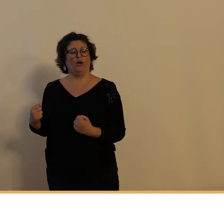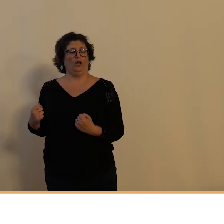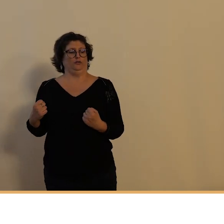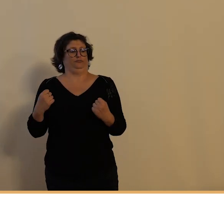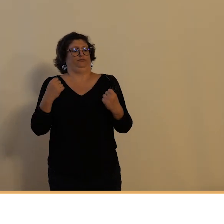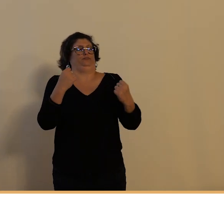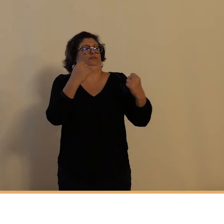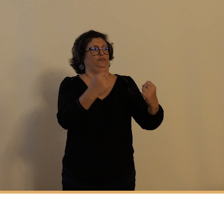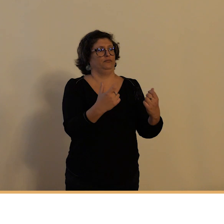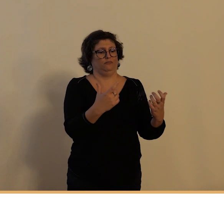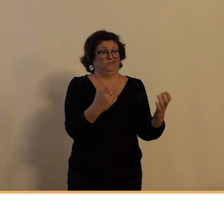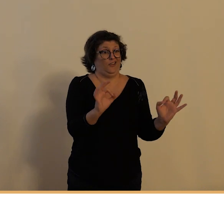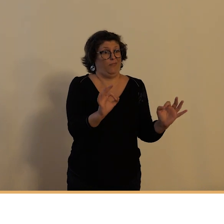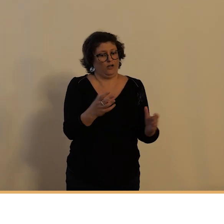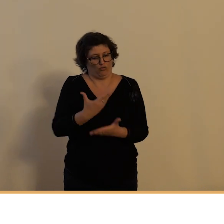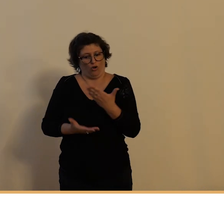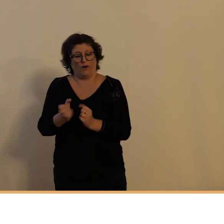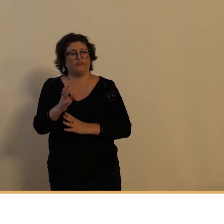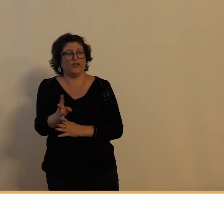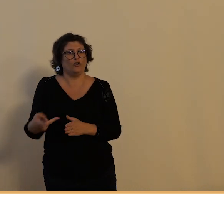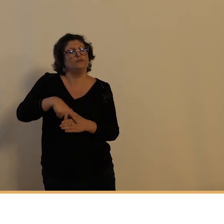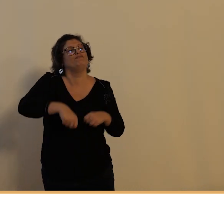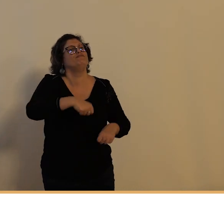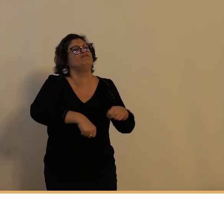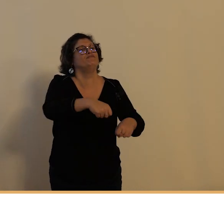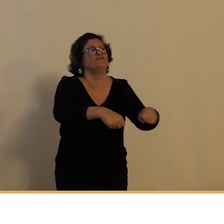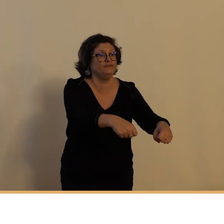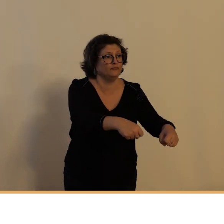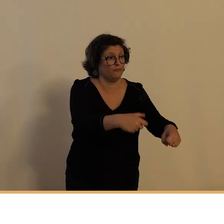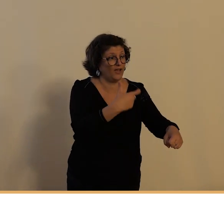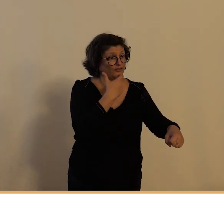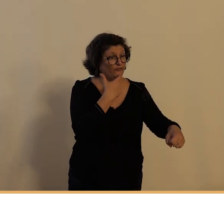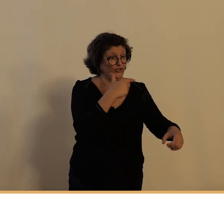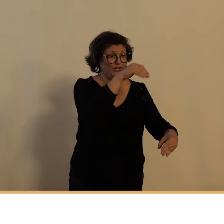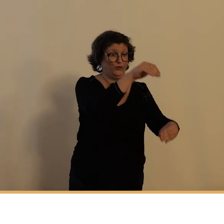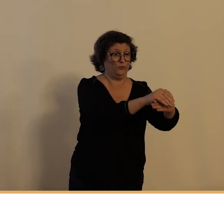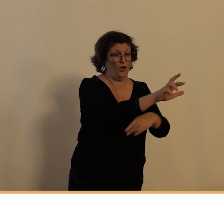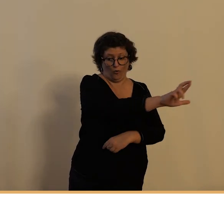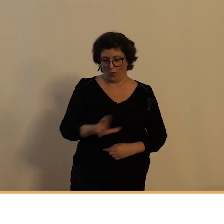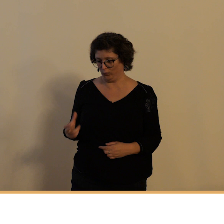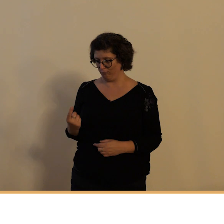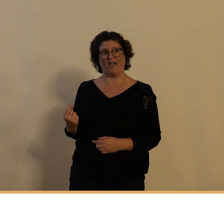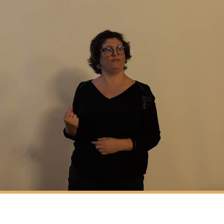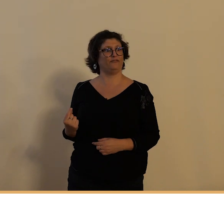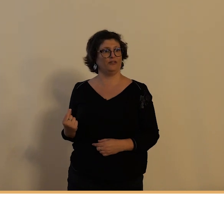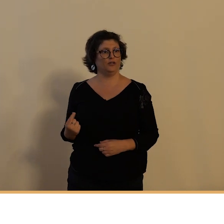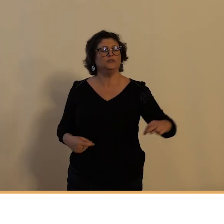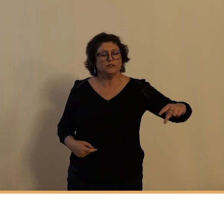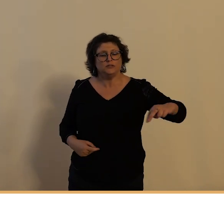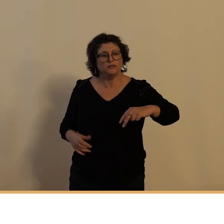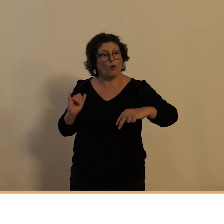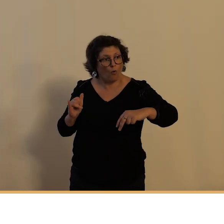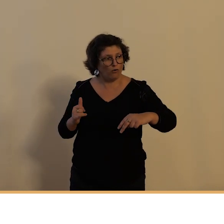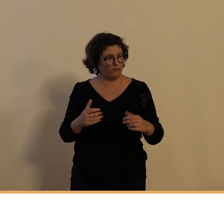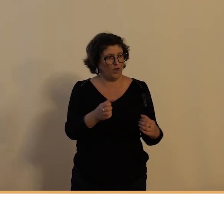au foyer et lorsque l'ouvrier l'employé quitte son travail ça lui permet d'avoir